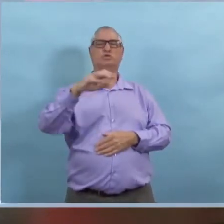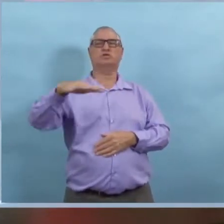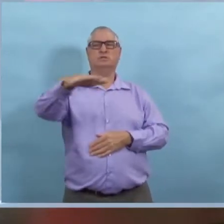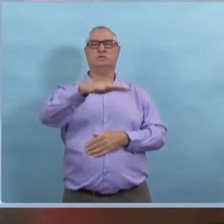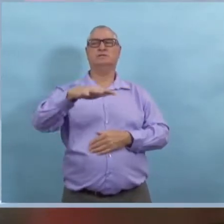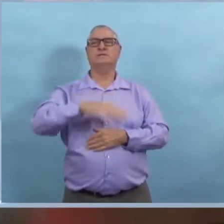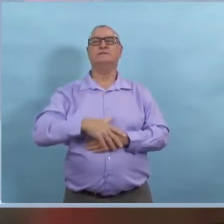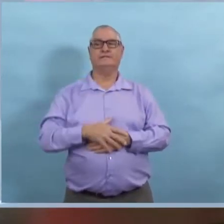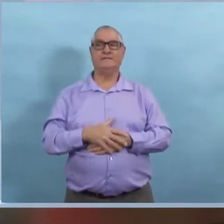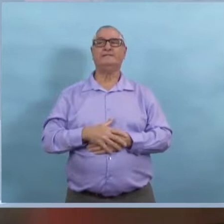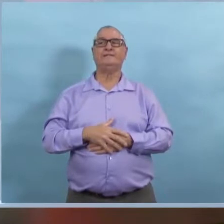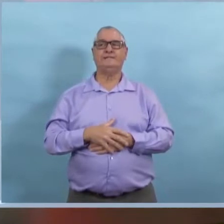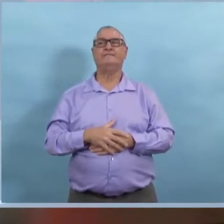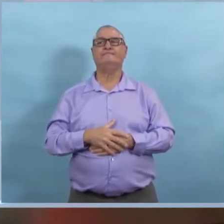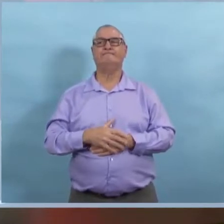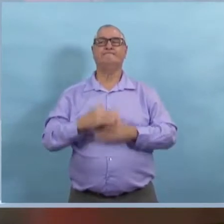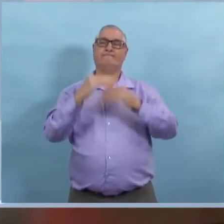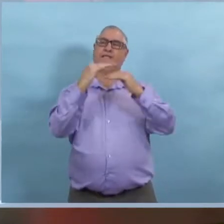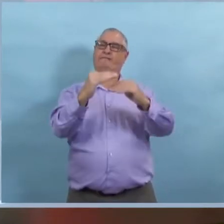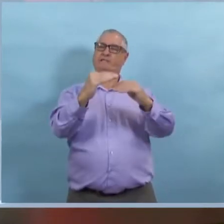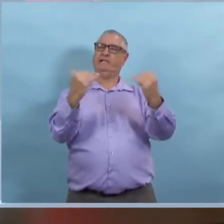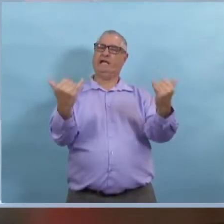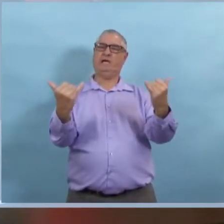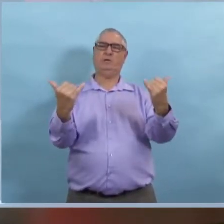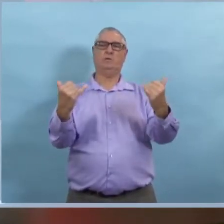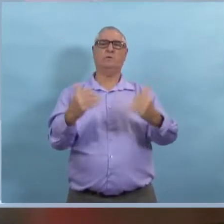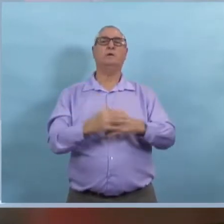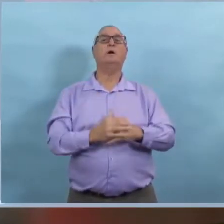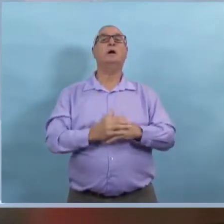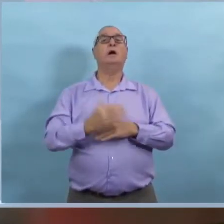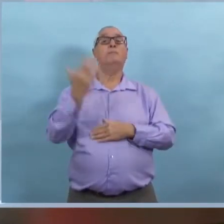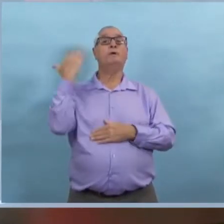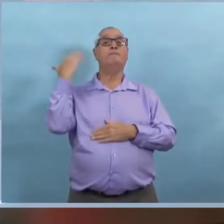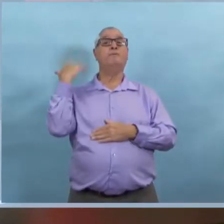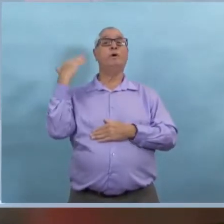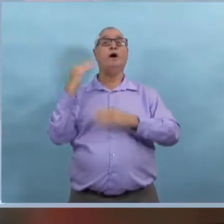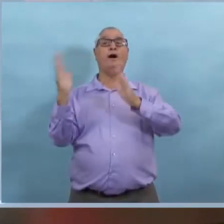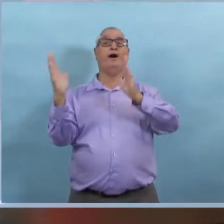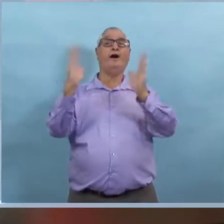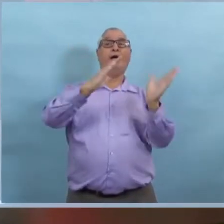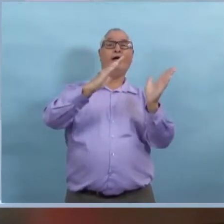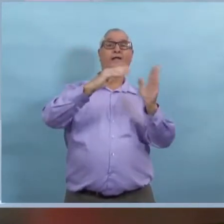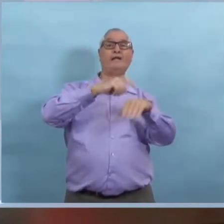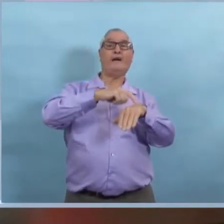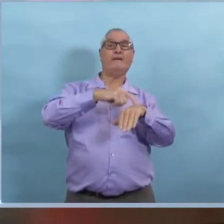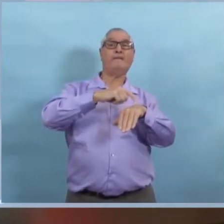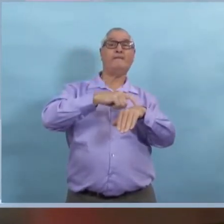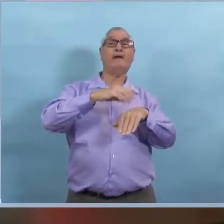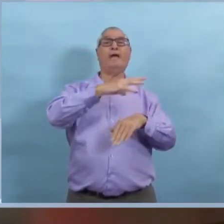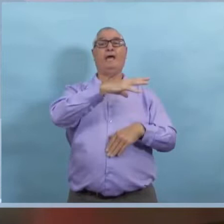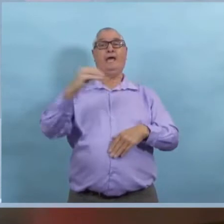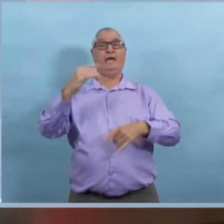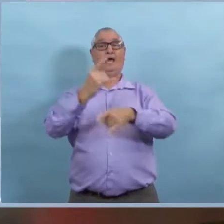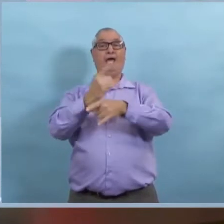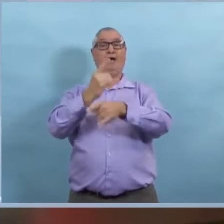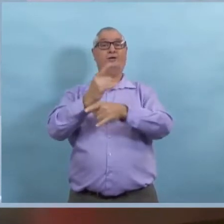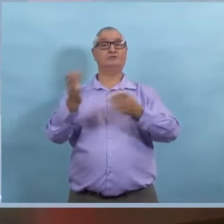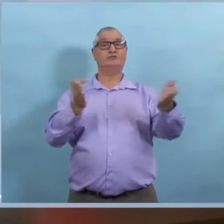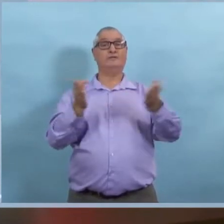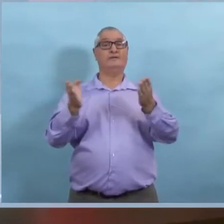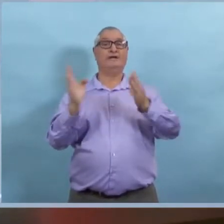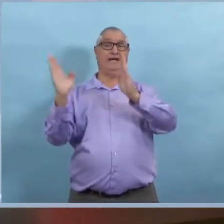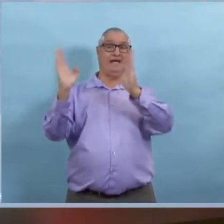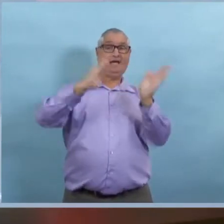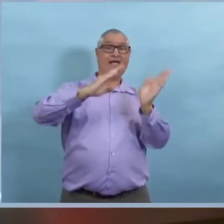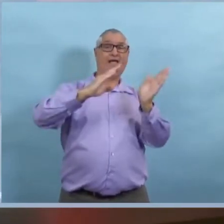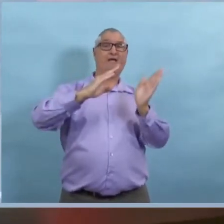En ce qui concerne les salles de boisson, il y a encore plus de contrôle maintenant. On avait déjà limité les heures de fonctionnement, les heures où on